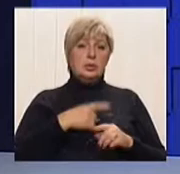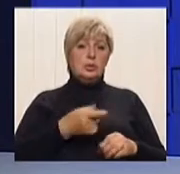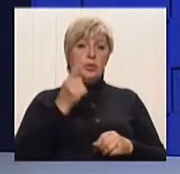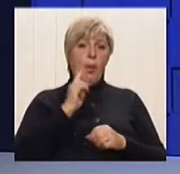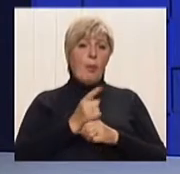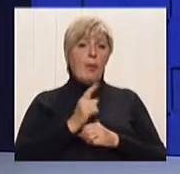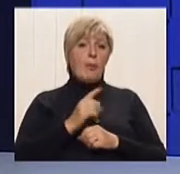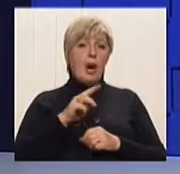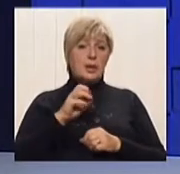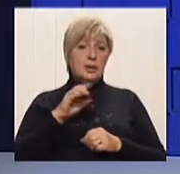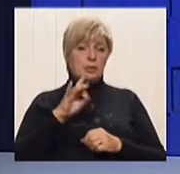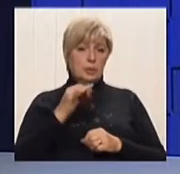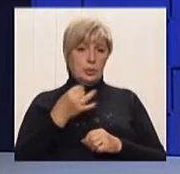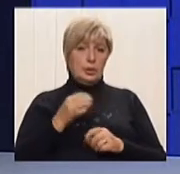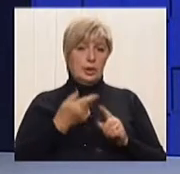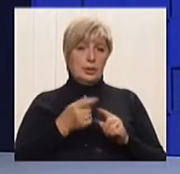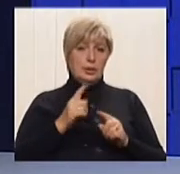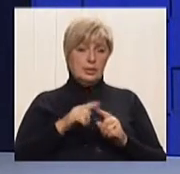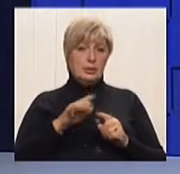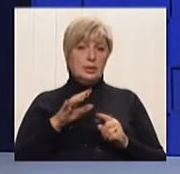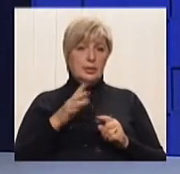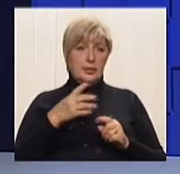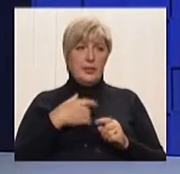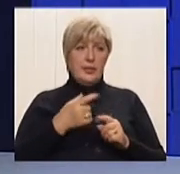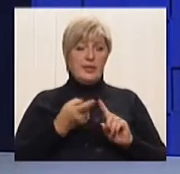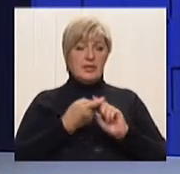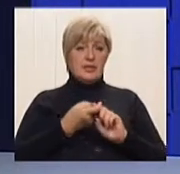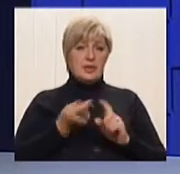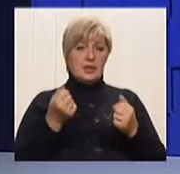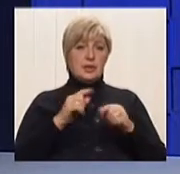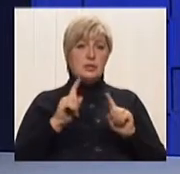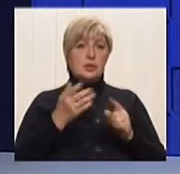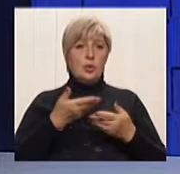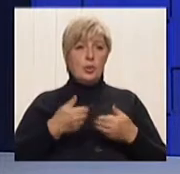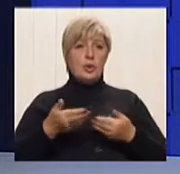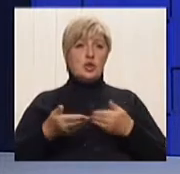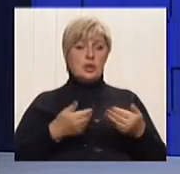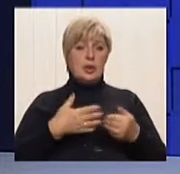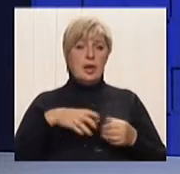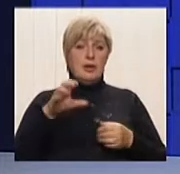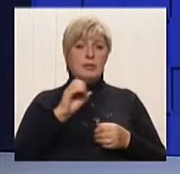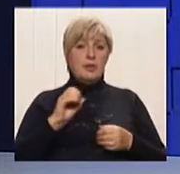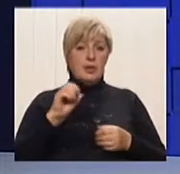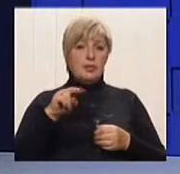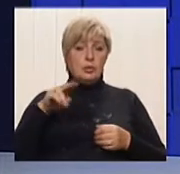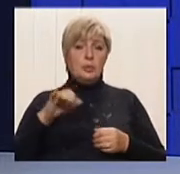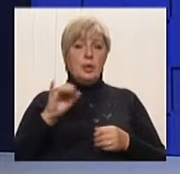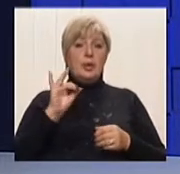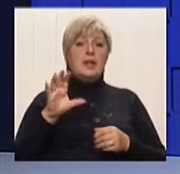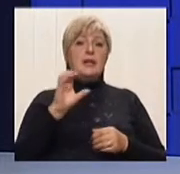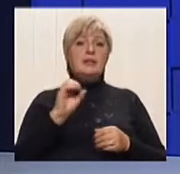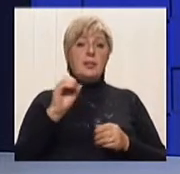який був наложений у нас в связи з тим, що ми шли в Європу, соответственно, европейські принципи